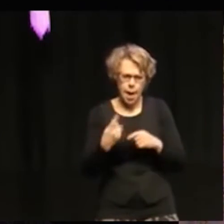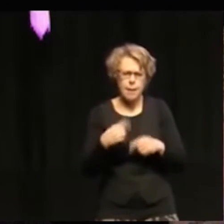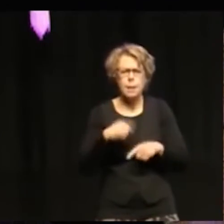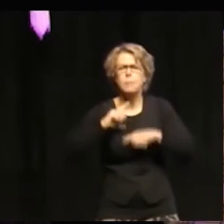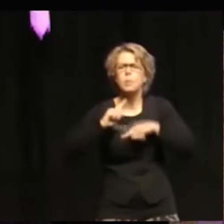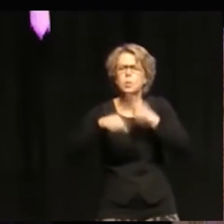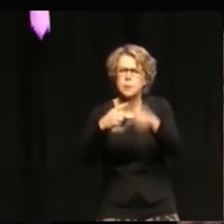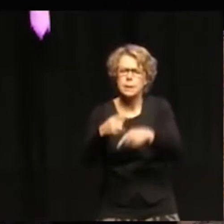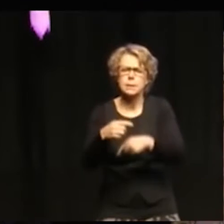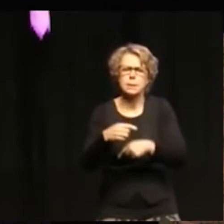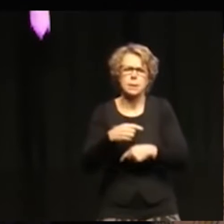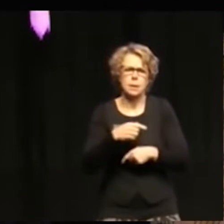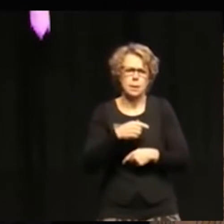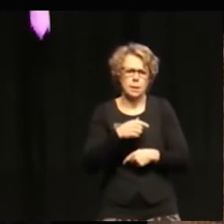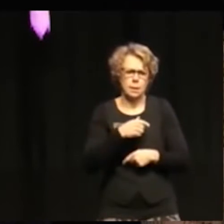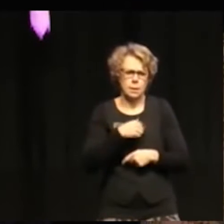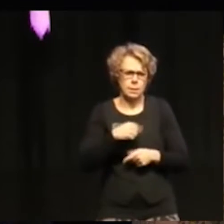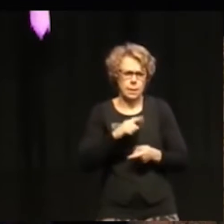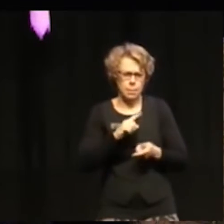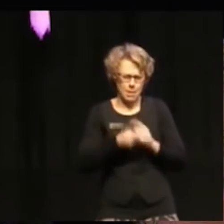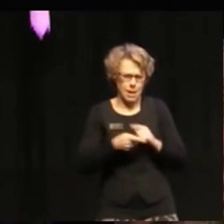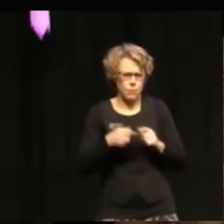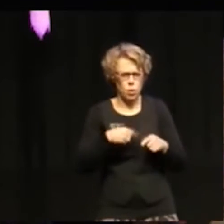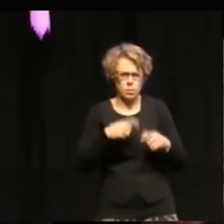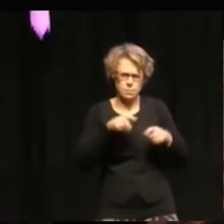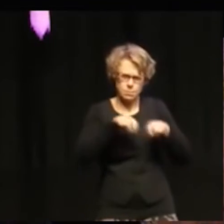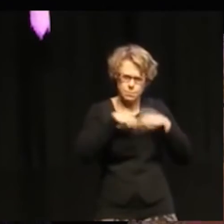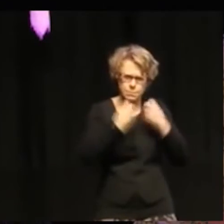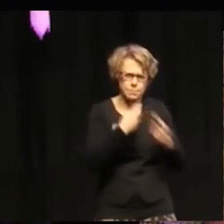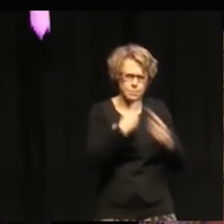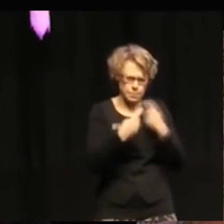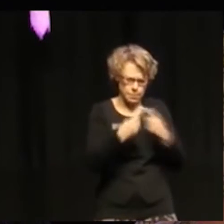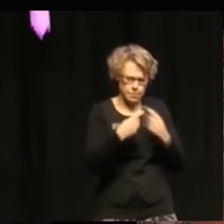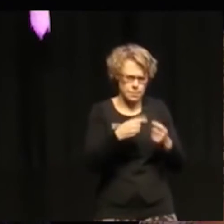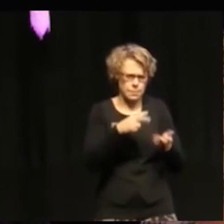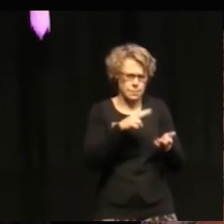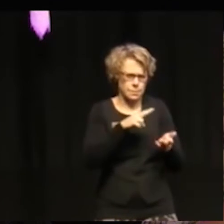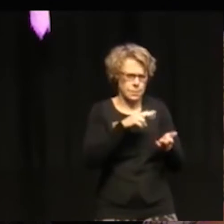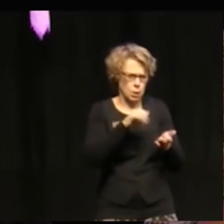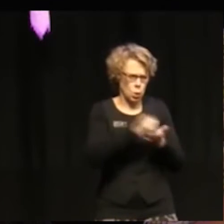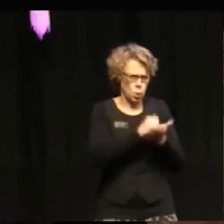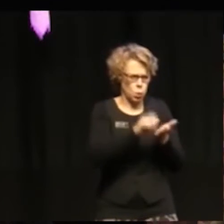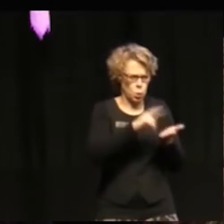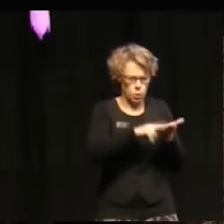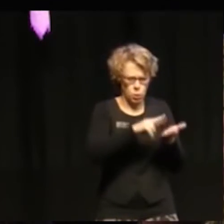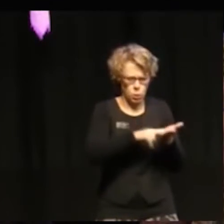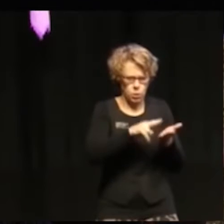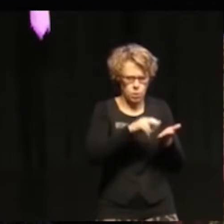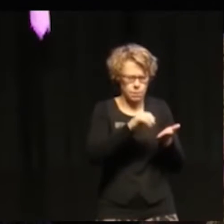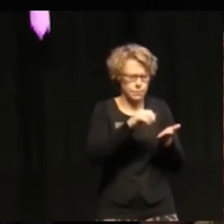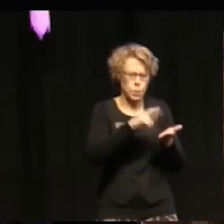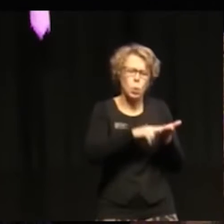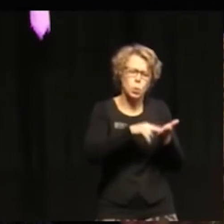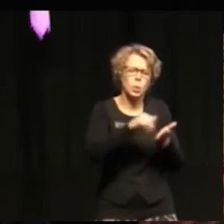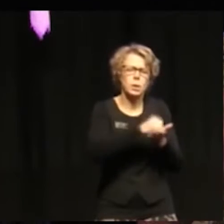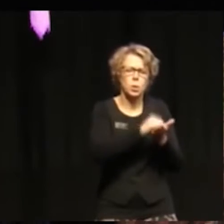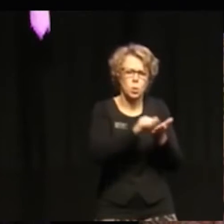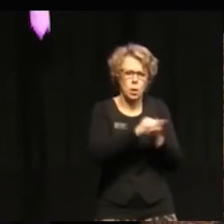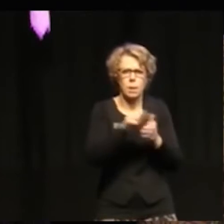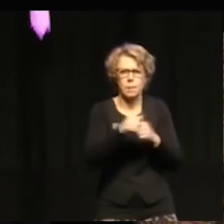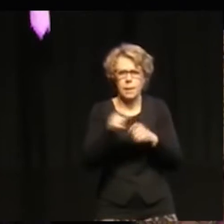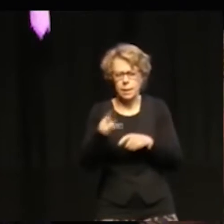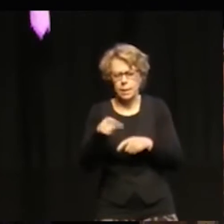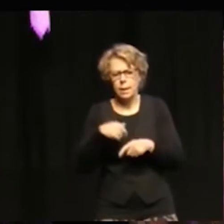skrevet i ett kontor i New York, så har SDG'erne varit i genstand för en hidtil uset global